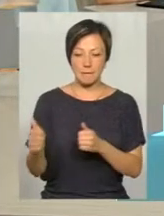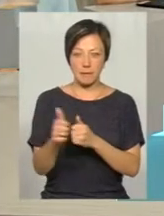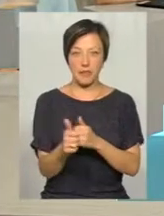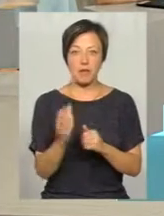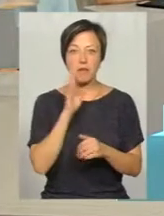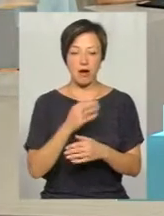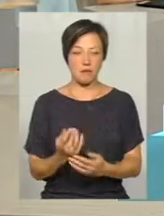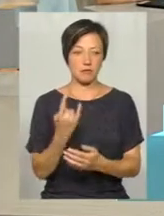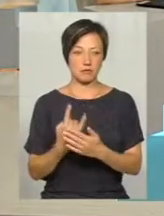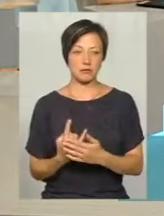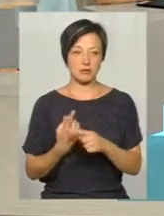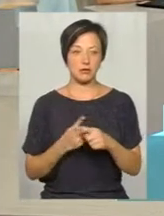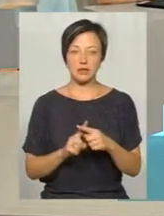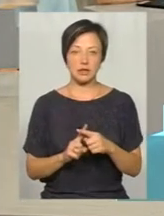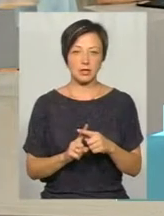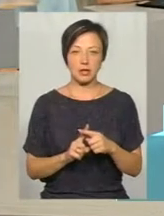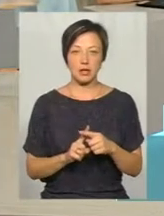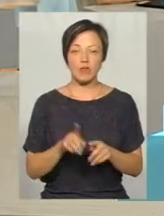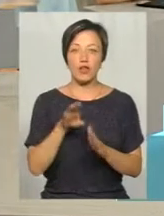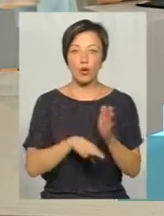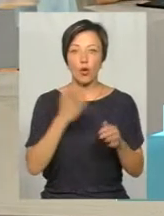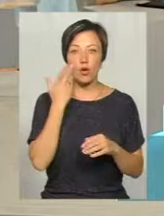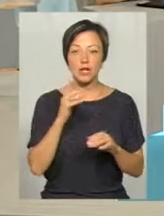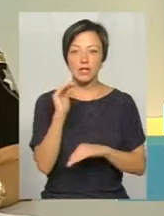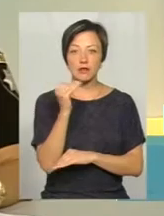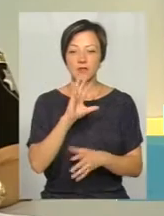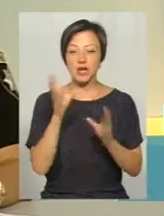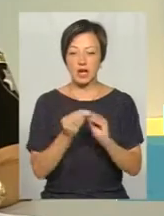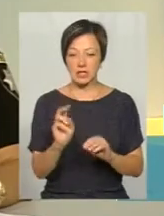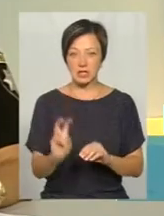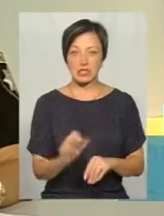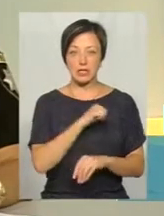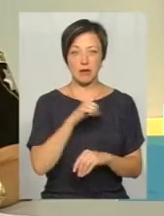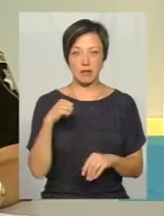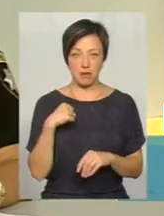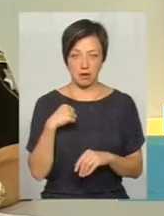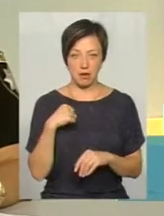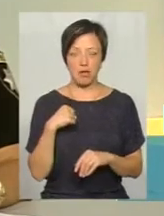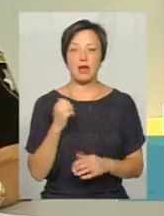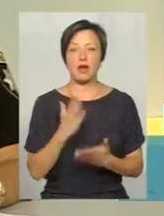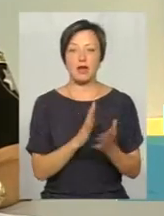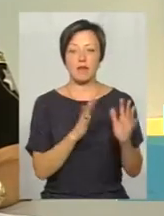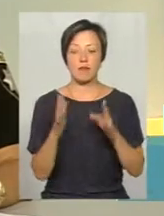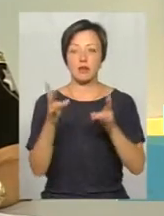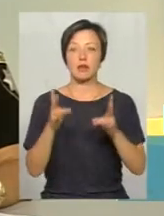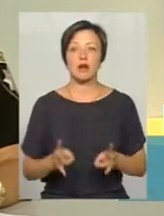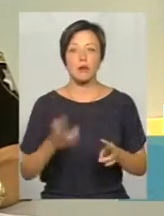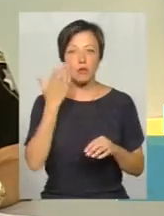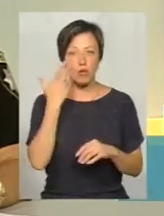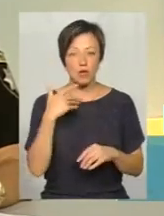мама, тримаючи на дитину. Це в кращому випадку, а в гіршому, коли дитина взагалі на передньому сидінні сама. Є випадки травм, коли